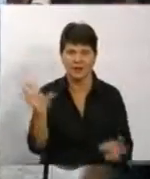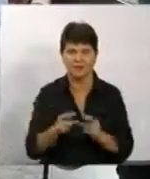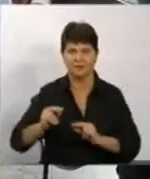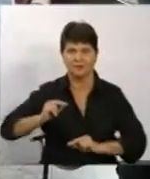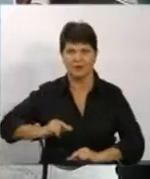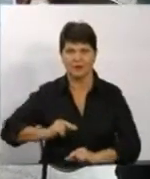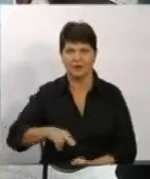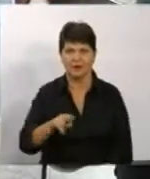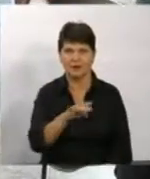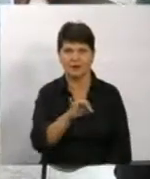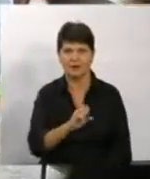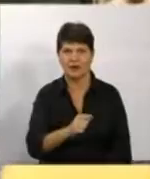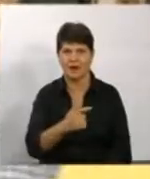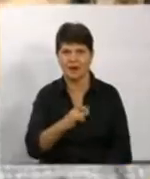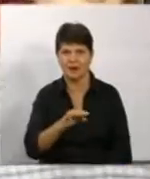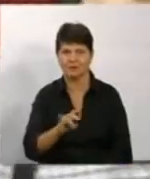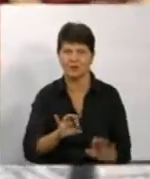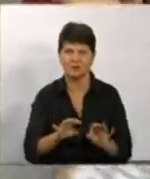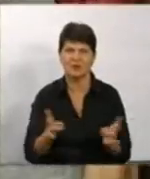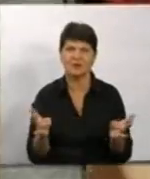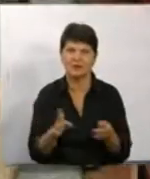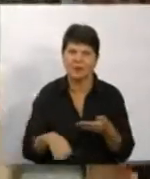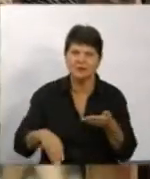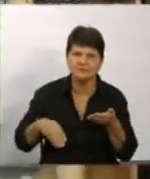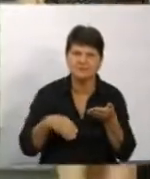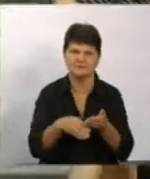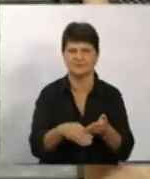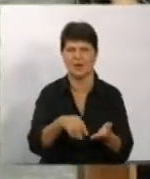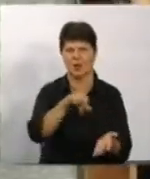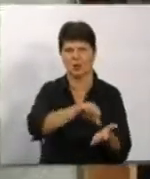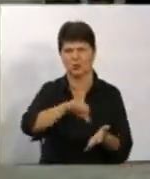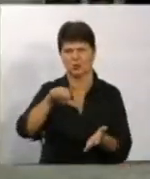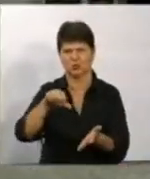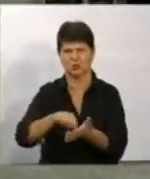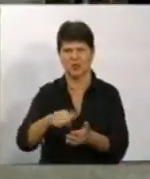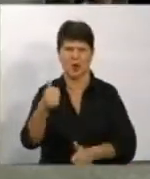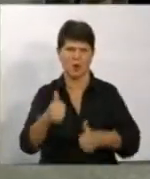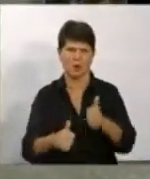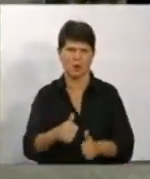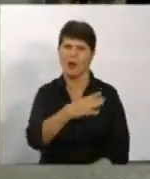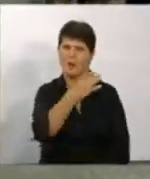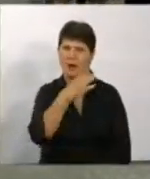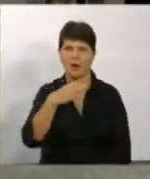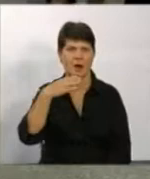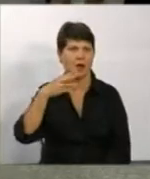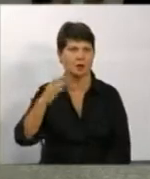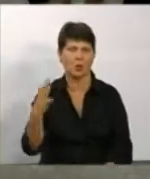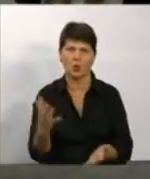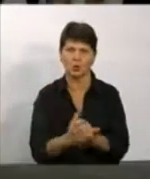Драгановича розповідають, довелося підштовхувати його до участі у конкурсі. Багато досягнень. В нього